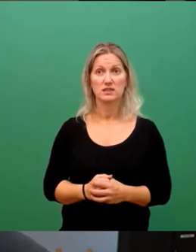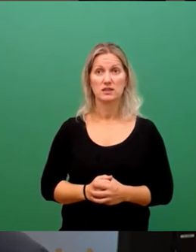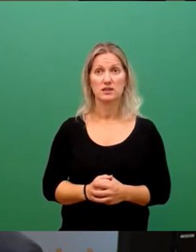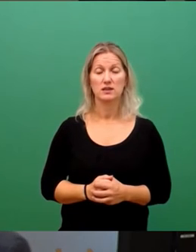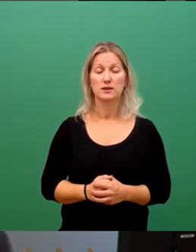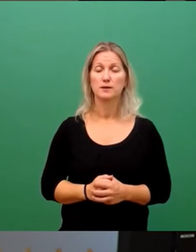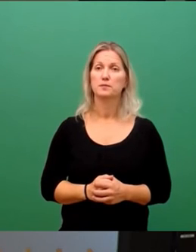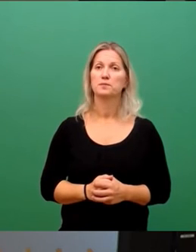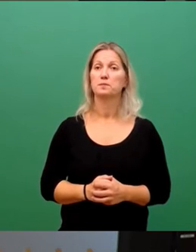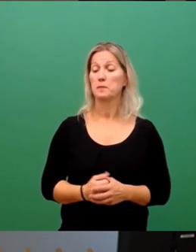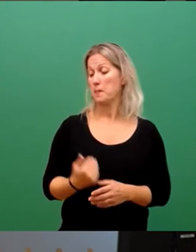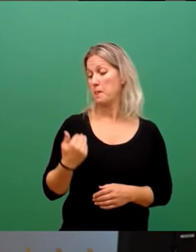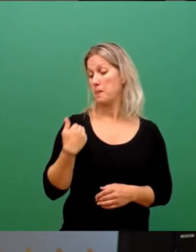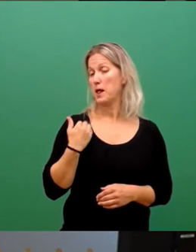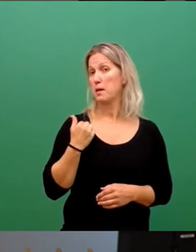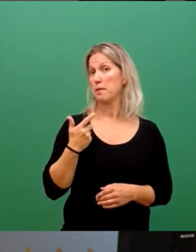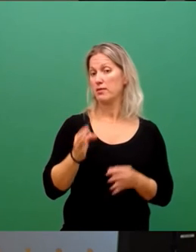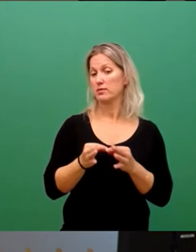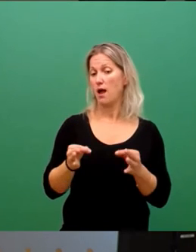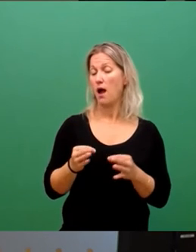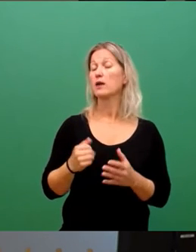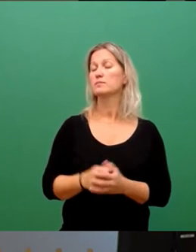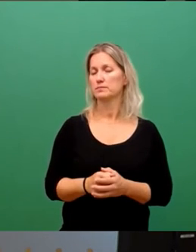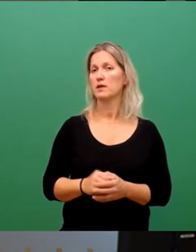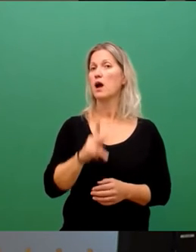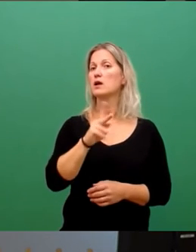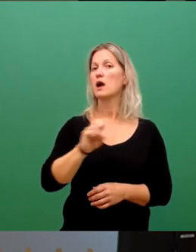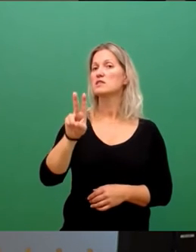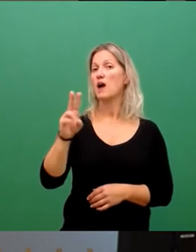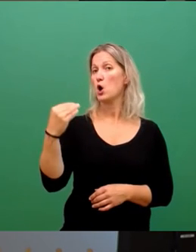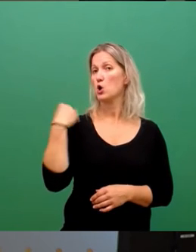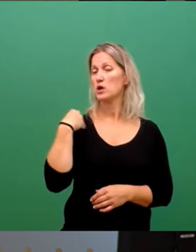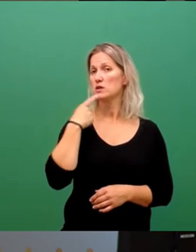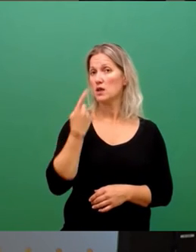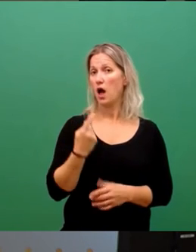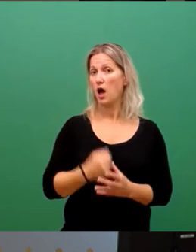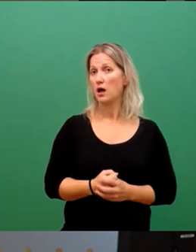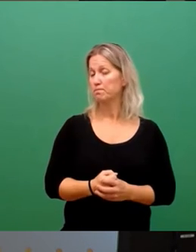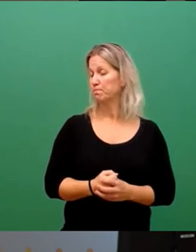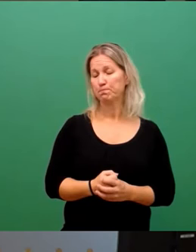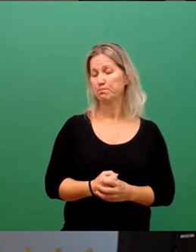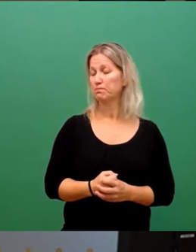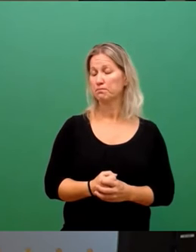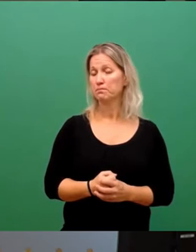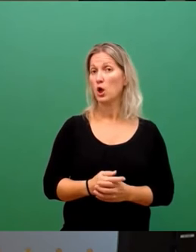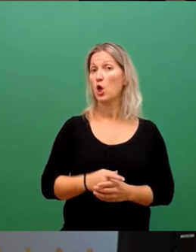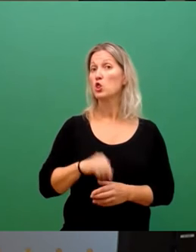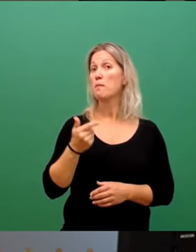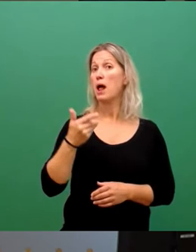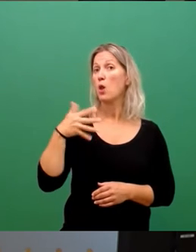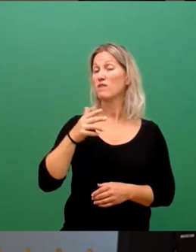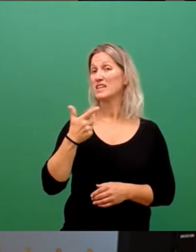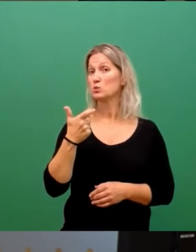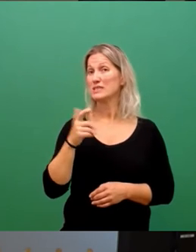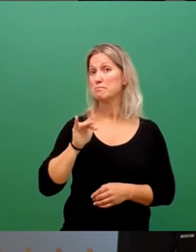Vor wenigen Tagen teilt der KSV mit, dass dieser Betrag noch einmal um rund 20 Millionen Euro